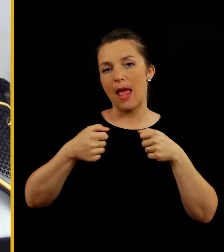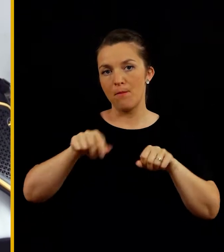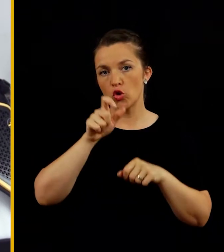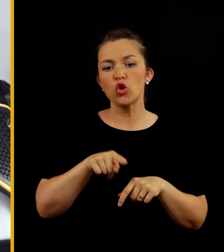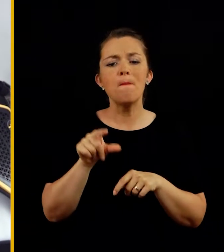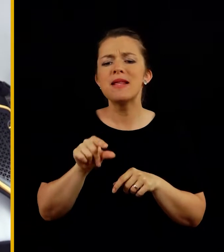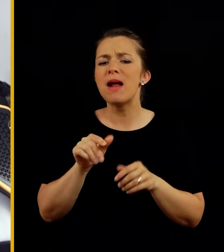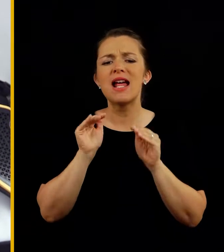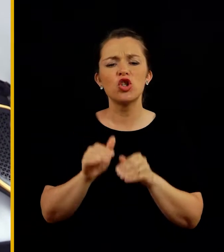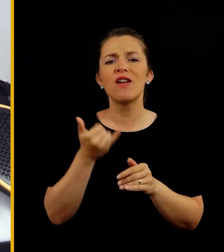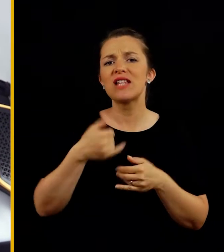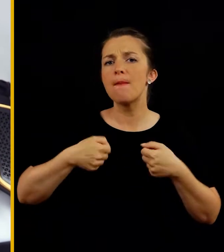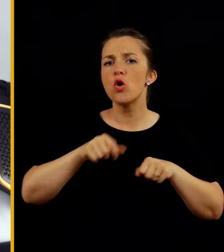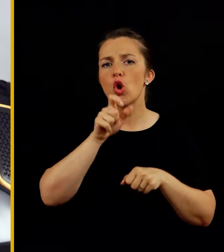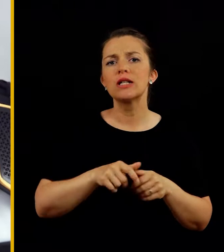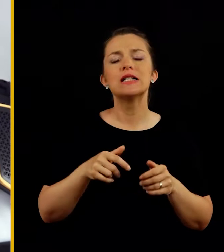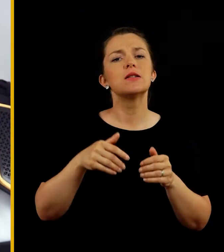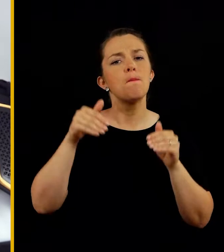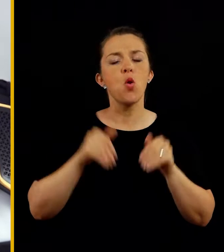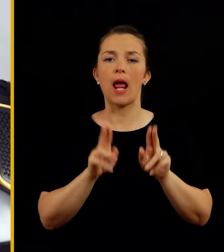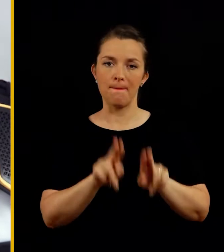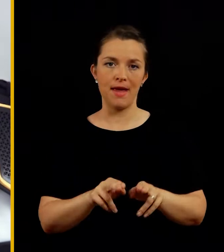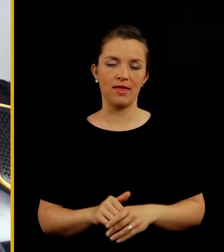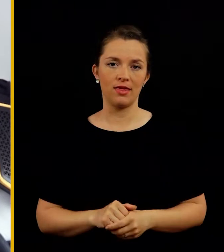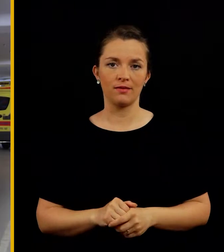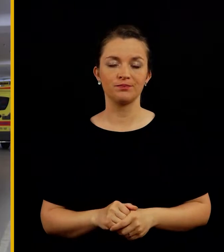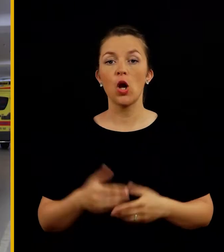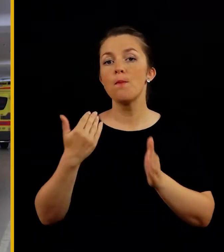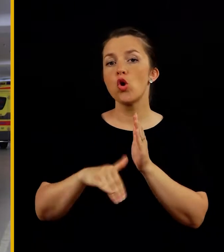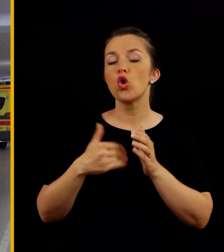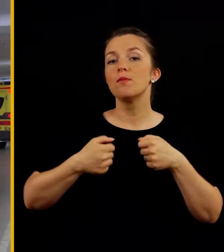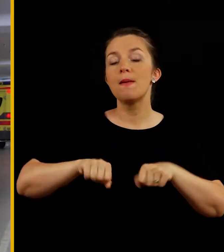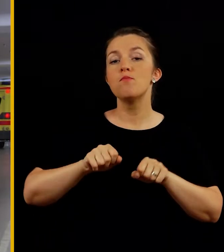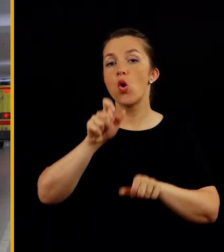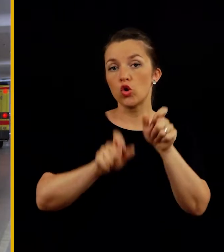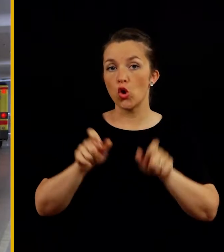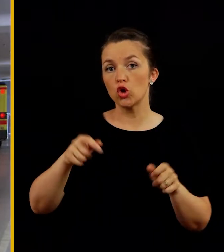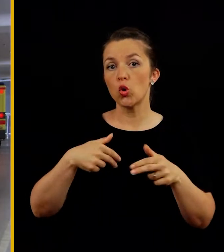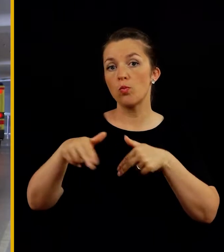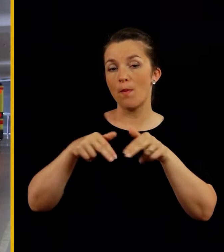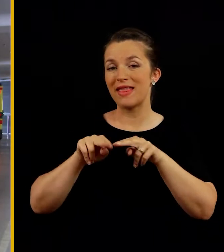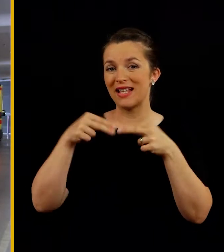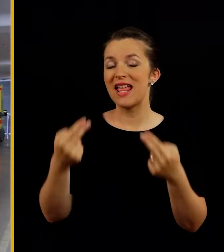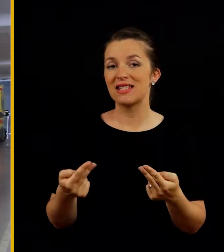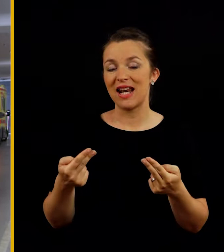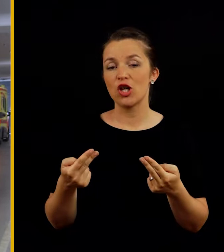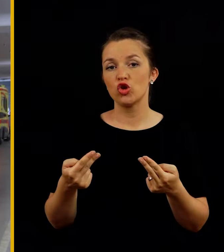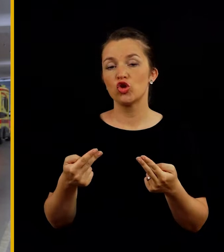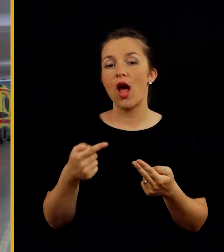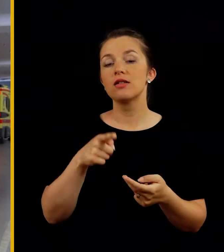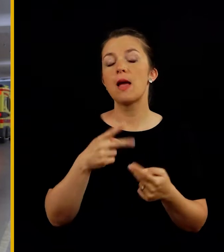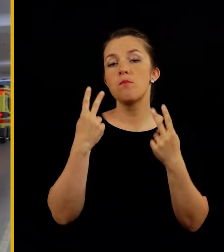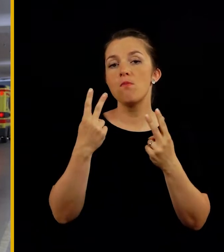minimalna zaščita, ki bi jo vsak motorist potreboval imeti. Poškodbe motoristov v prometnih te